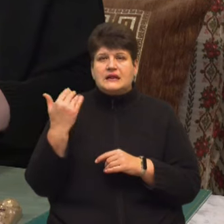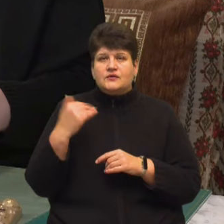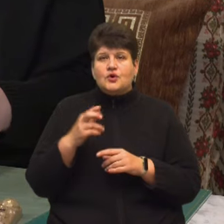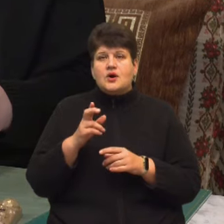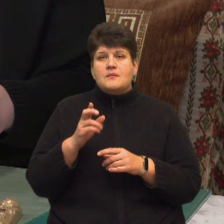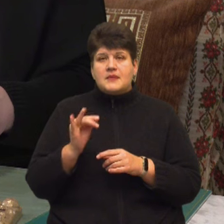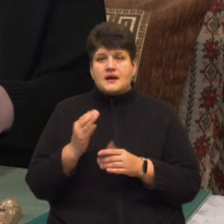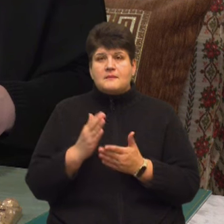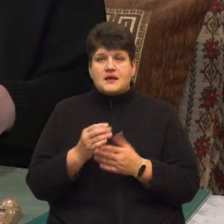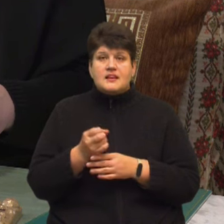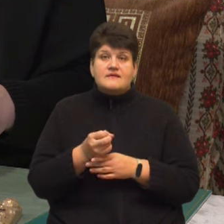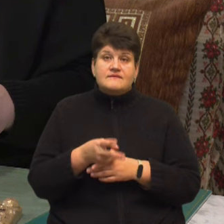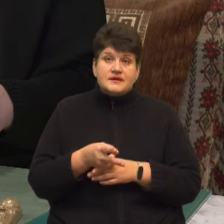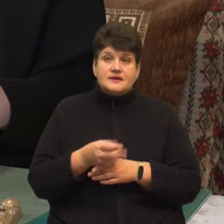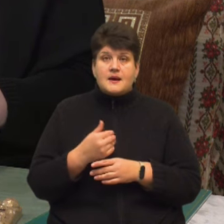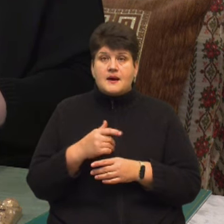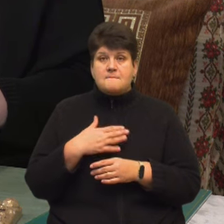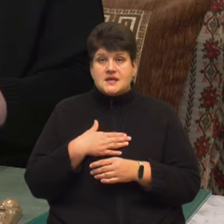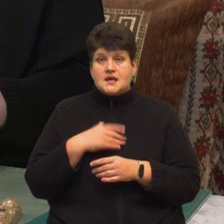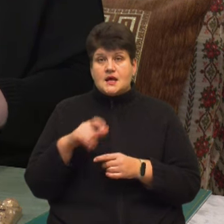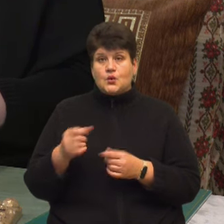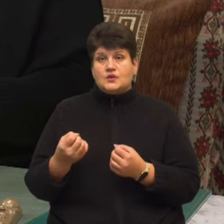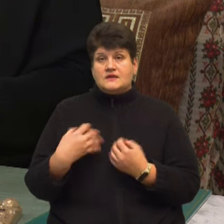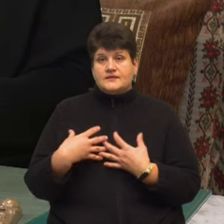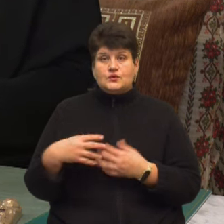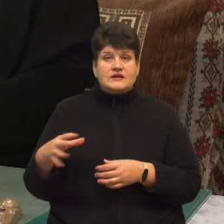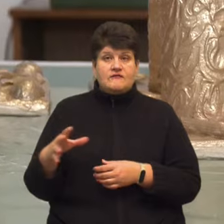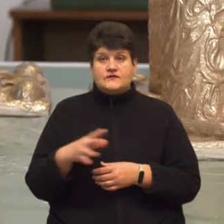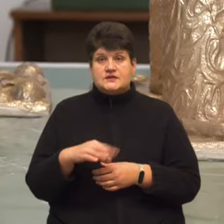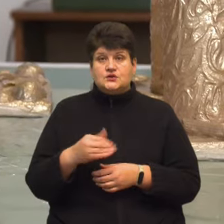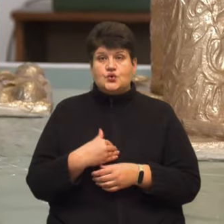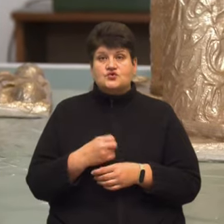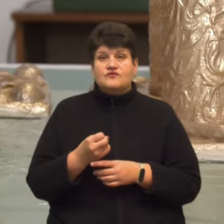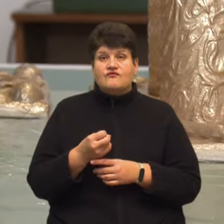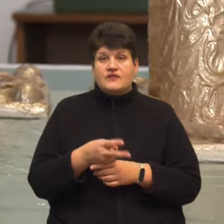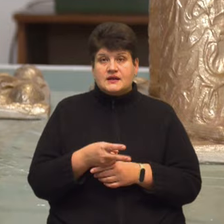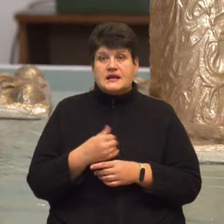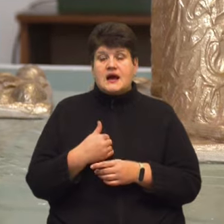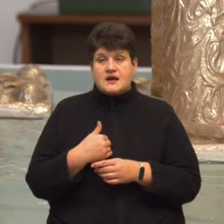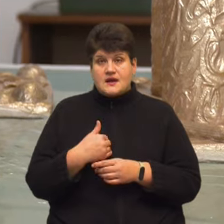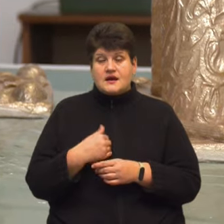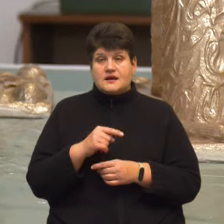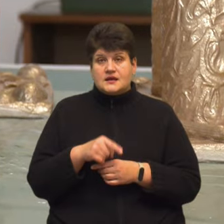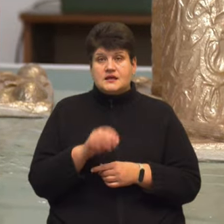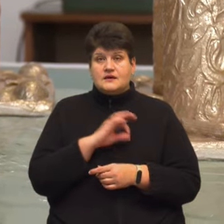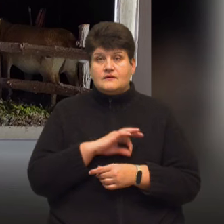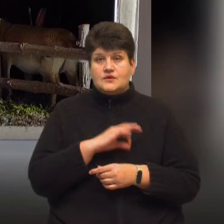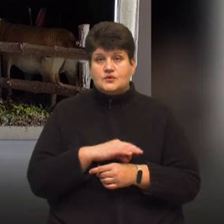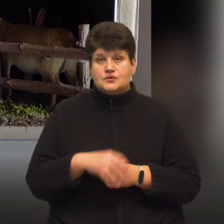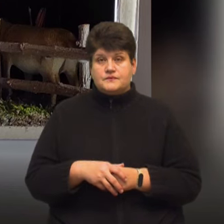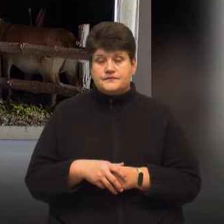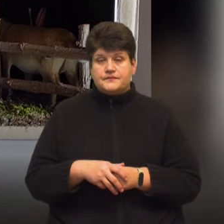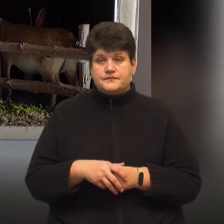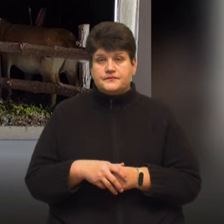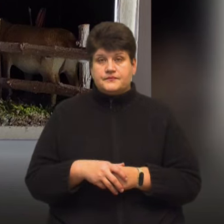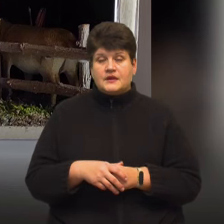викинути, але мені люди віддають все, що вони хочуть викинути, і я її використовую. У